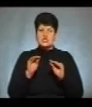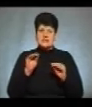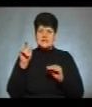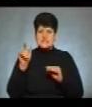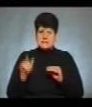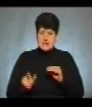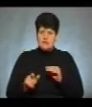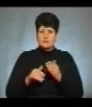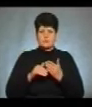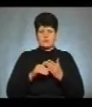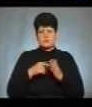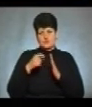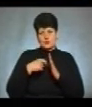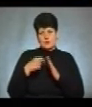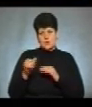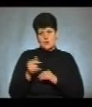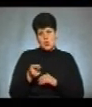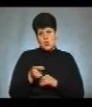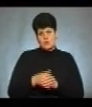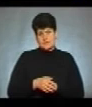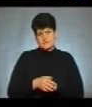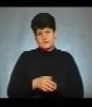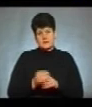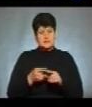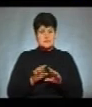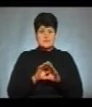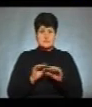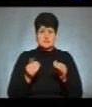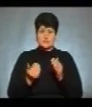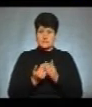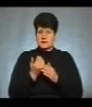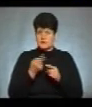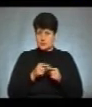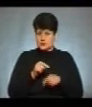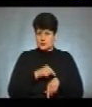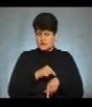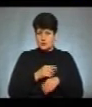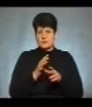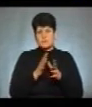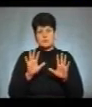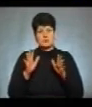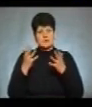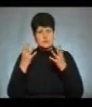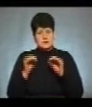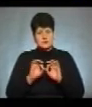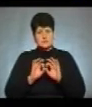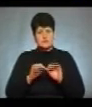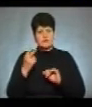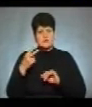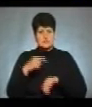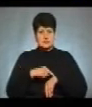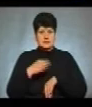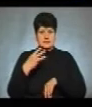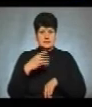фільмів у Тернополі. Це вся інформація на цю годину. Більше про події дня я розповім вам о 20.30,